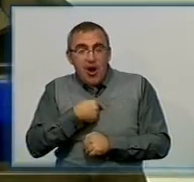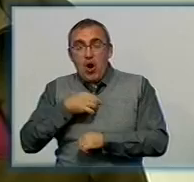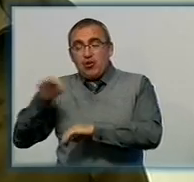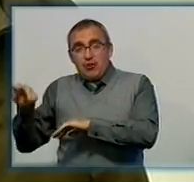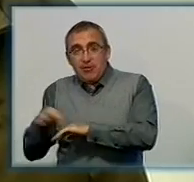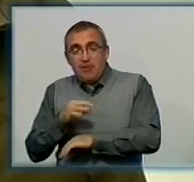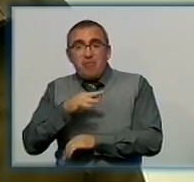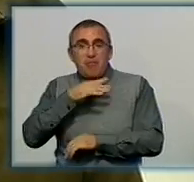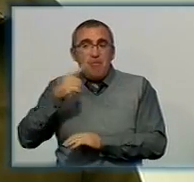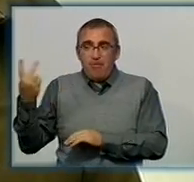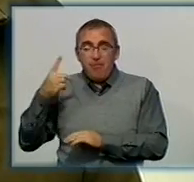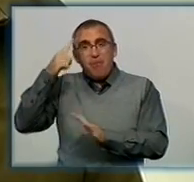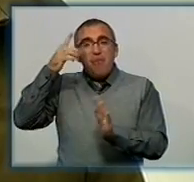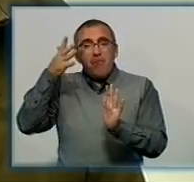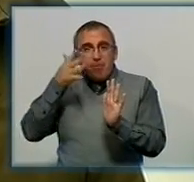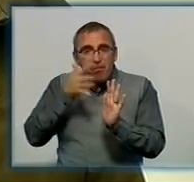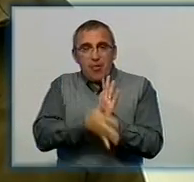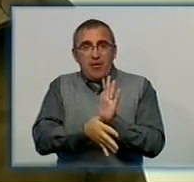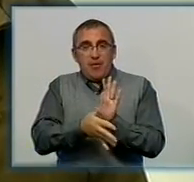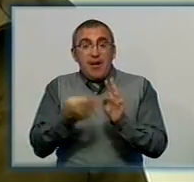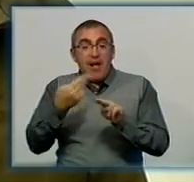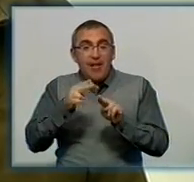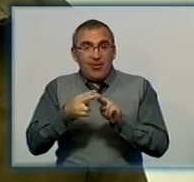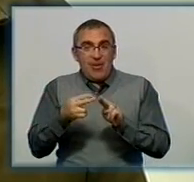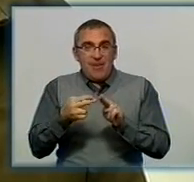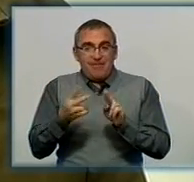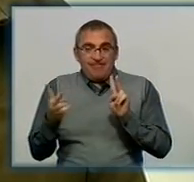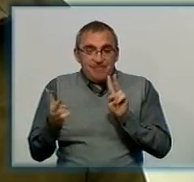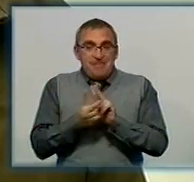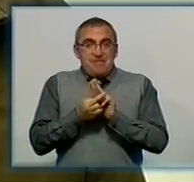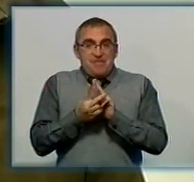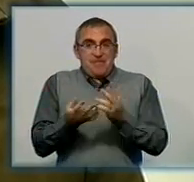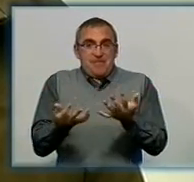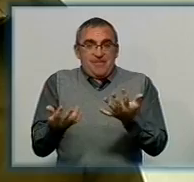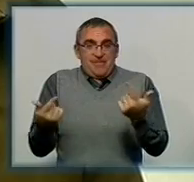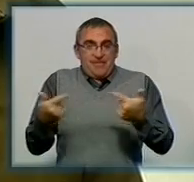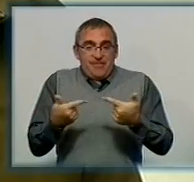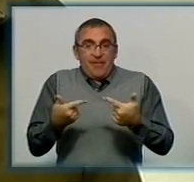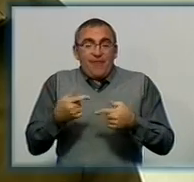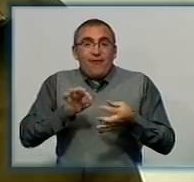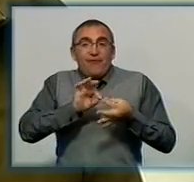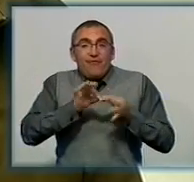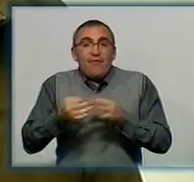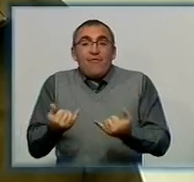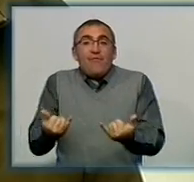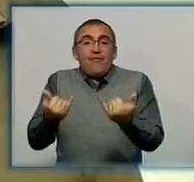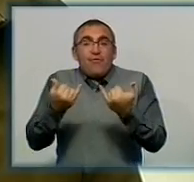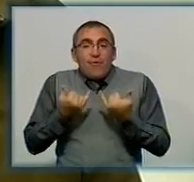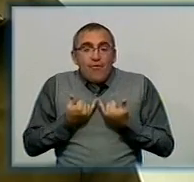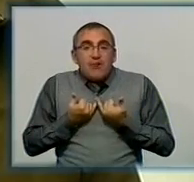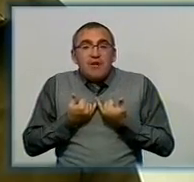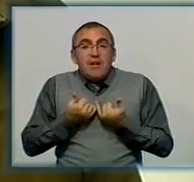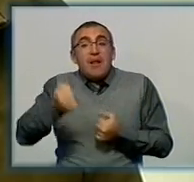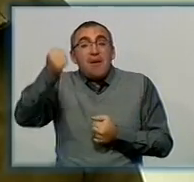ми оба розуміємо, що цей прийом, звісно, вираження уваження до пам'яті